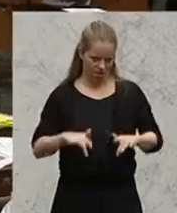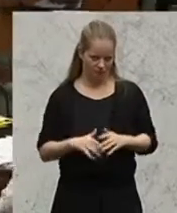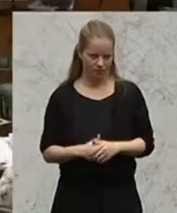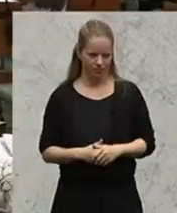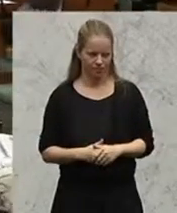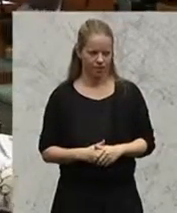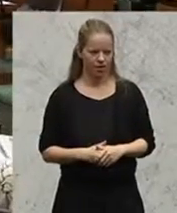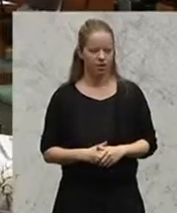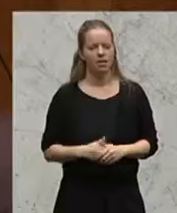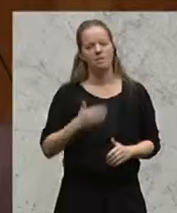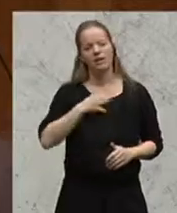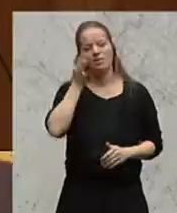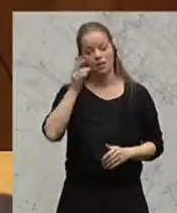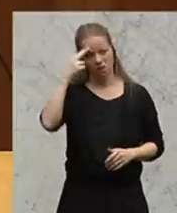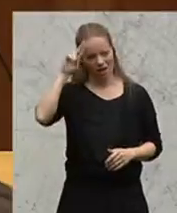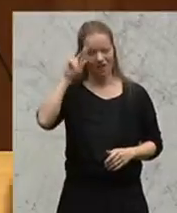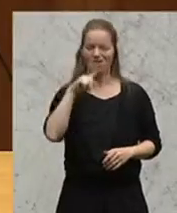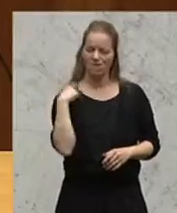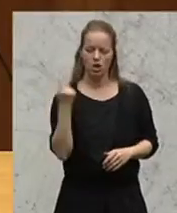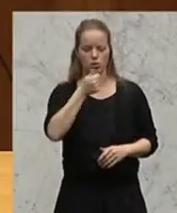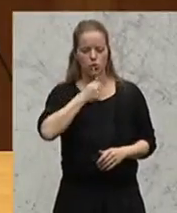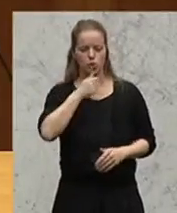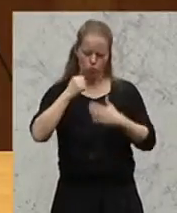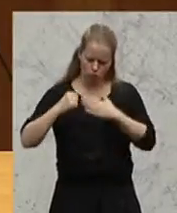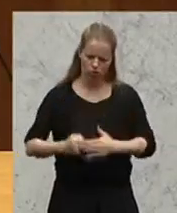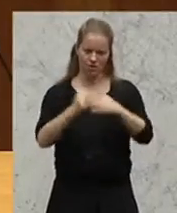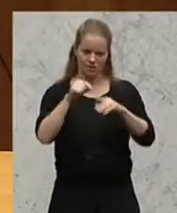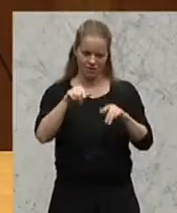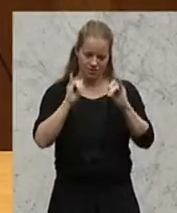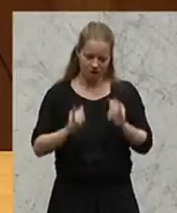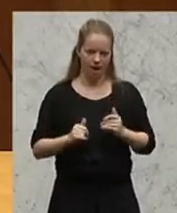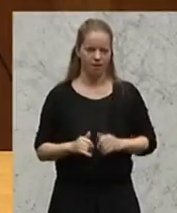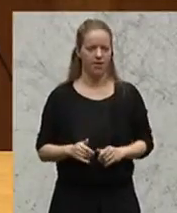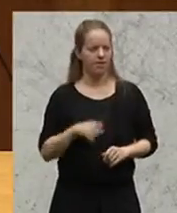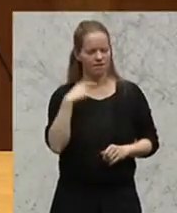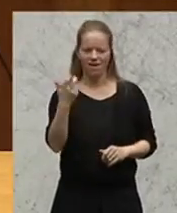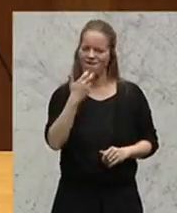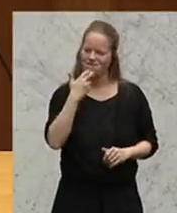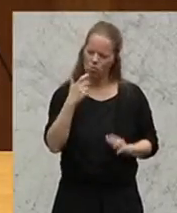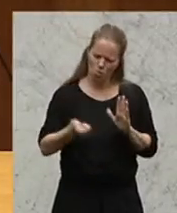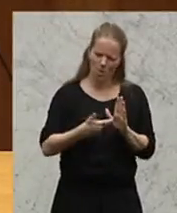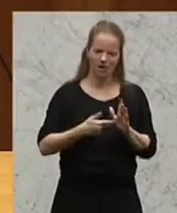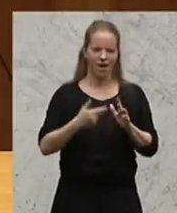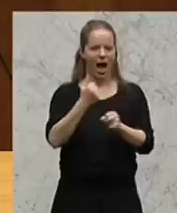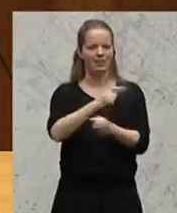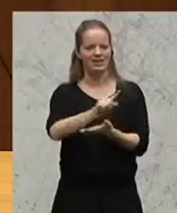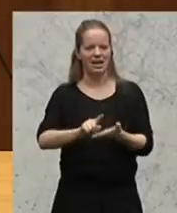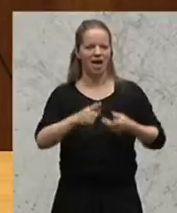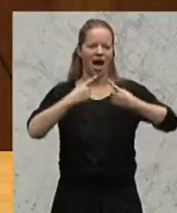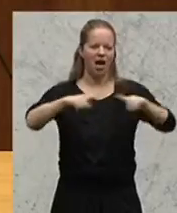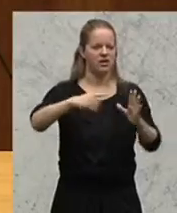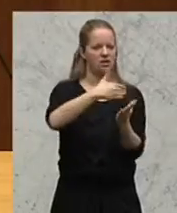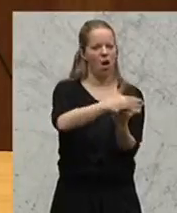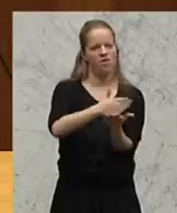wir Grüne unterstützen das. Wir wollen unbedingt eine andere Verteilung der Arbeitszeit.